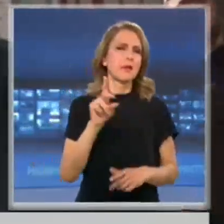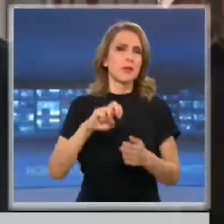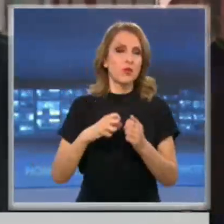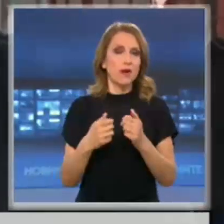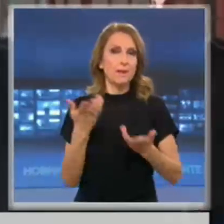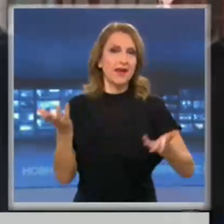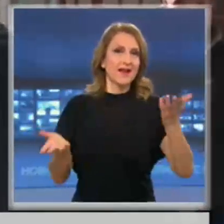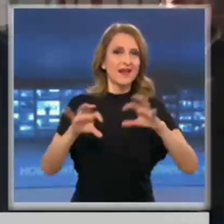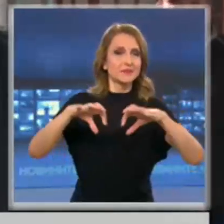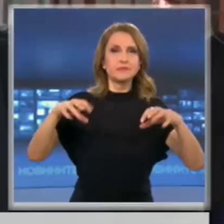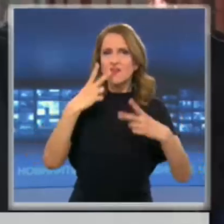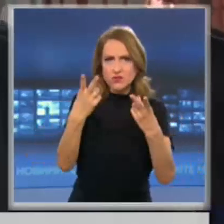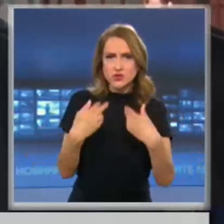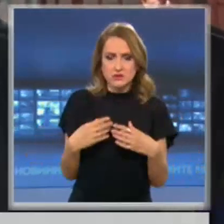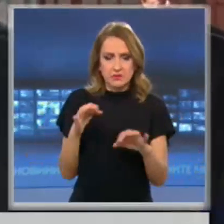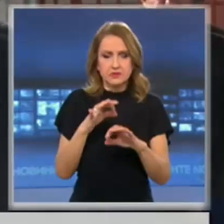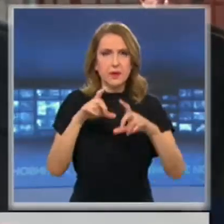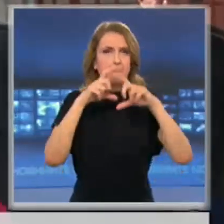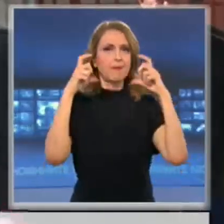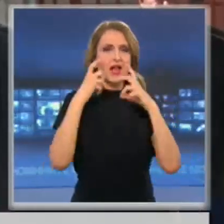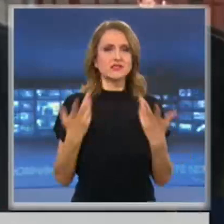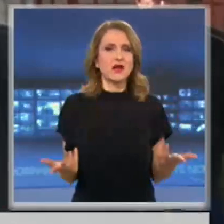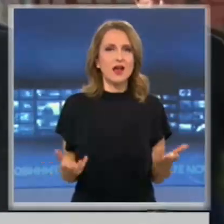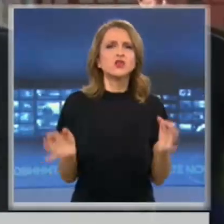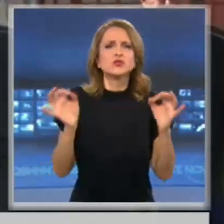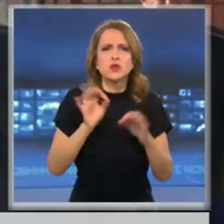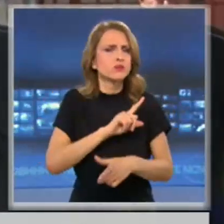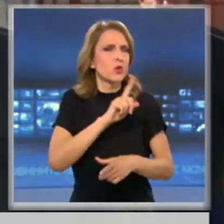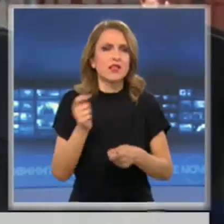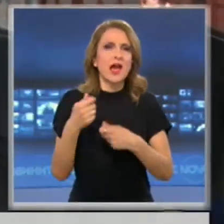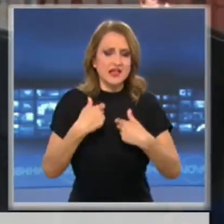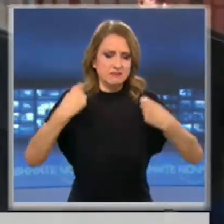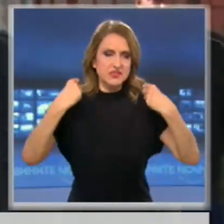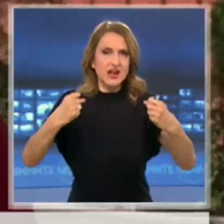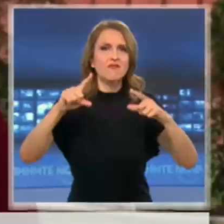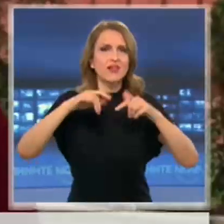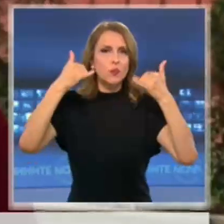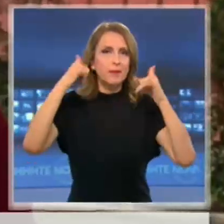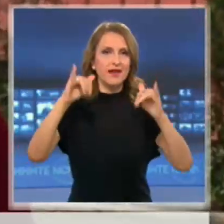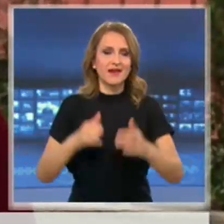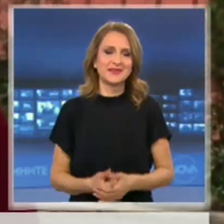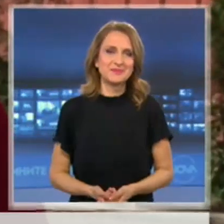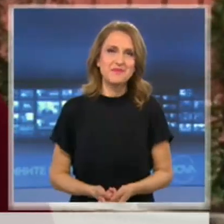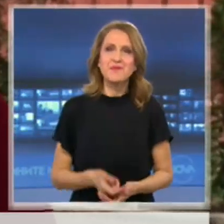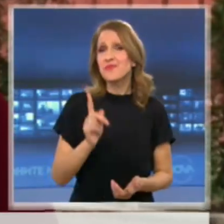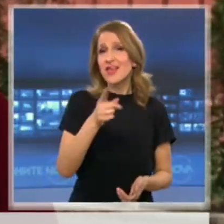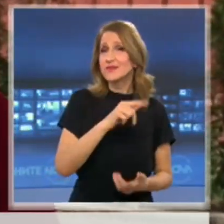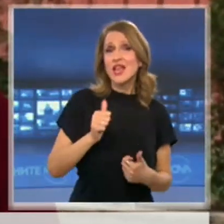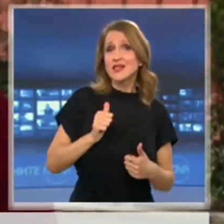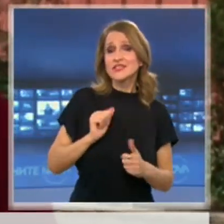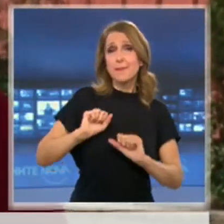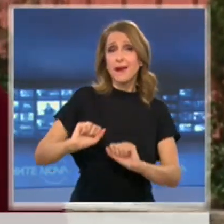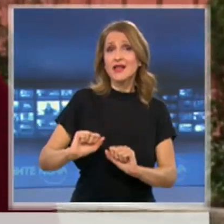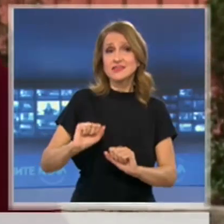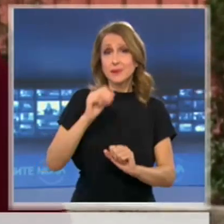дори не се слагам маска. Изобщо не се слагам. Здрав съм като бик. Всеки се пазва от болестта. Който е